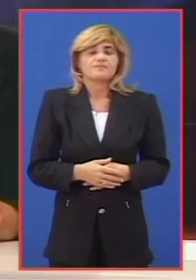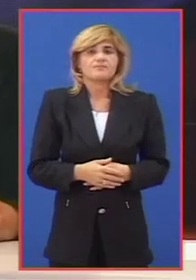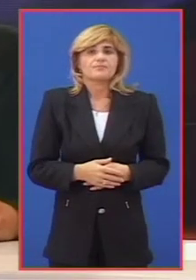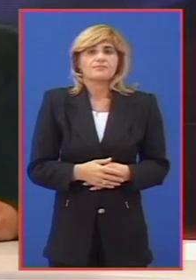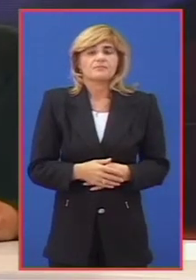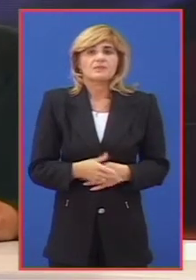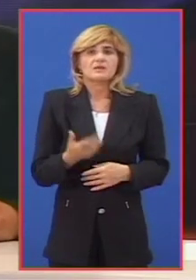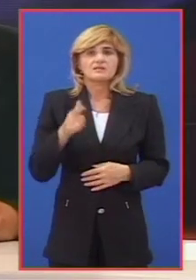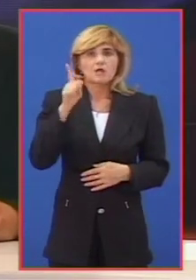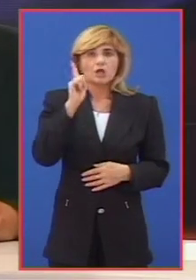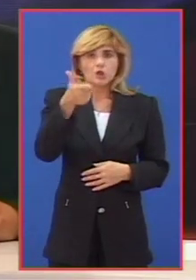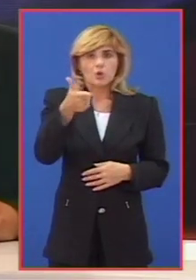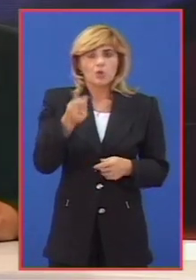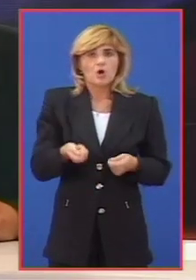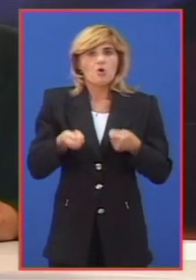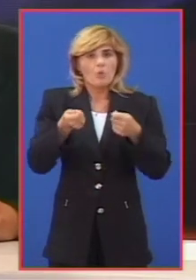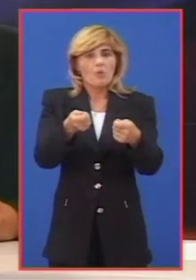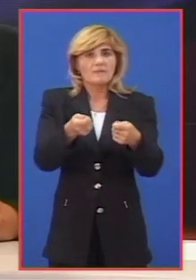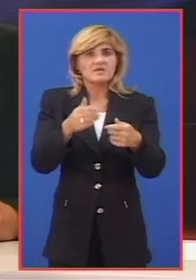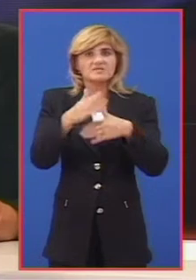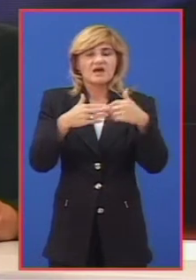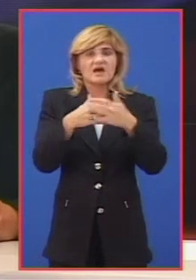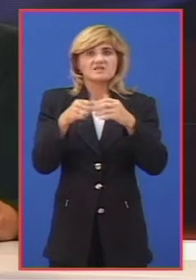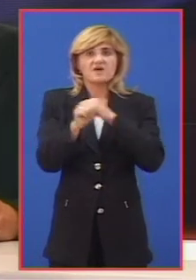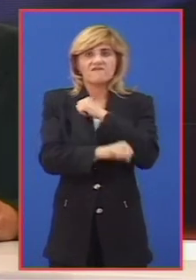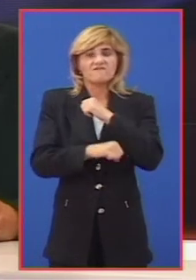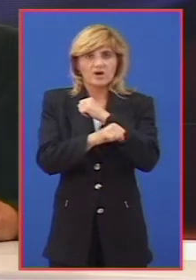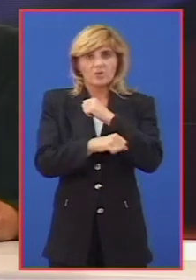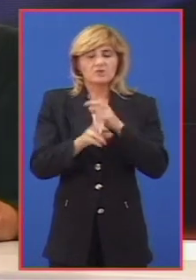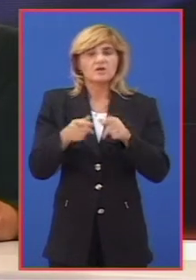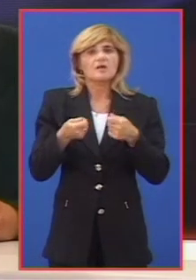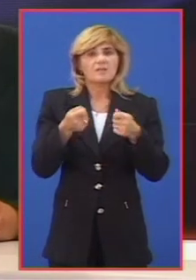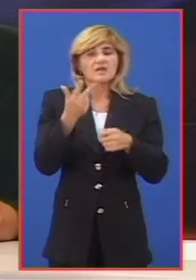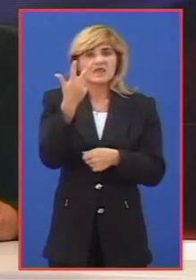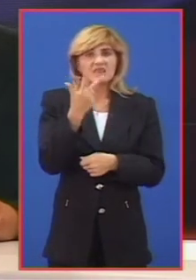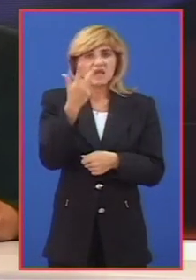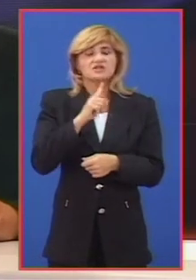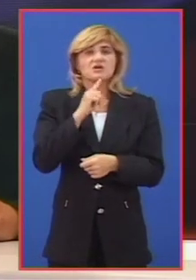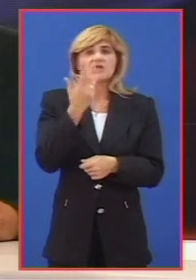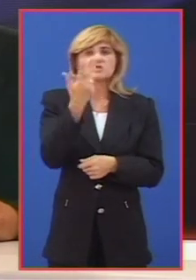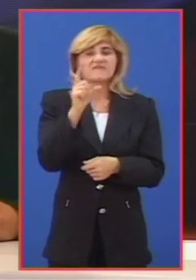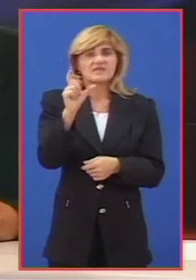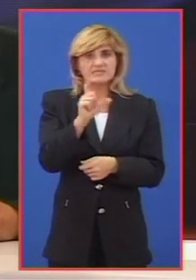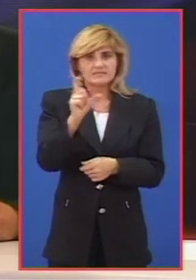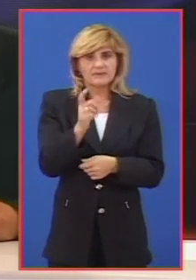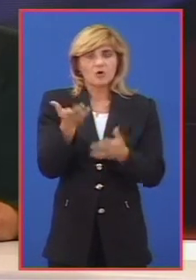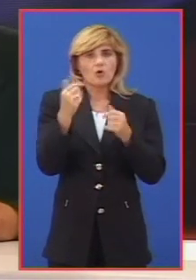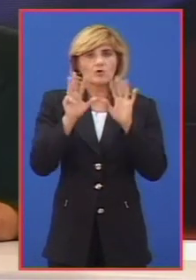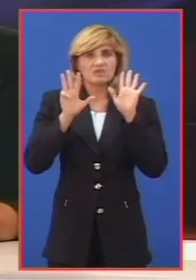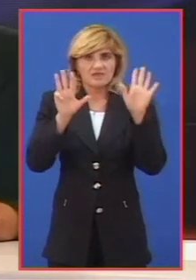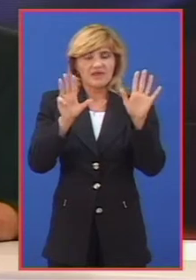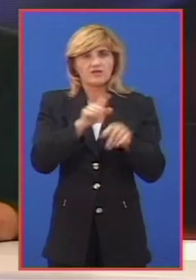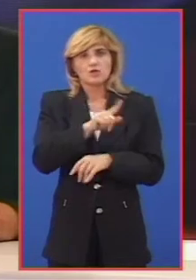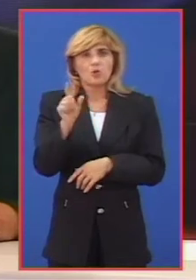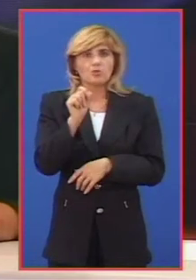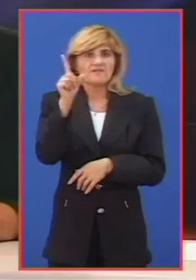Za drugi upisni rok na građevinski fakultet prijave mogu biti podnete 3. i 4. septembra od 9 do